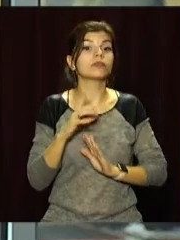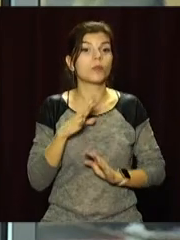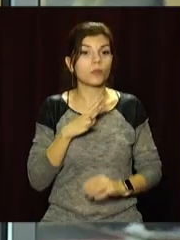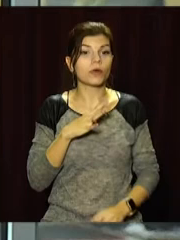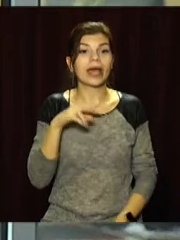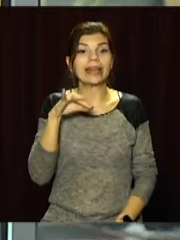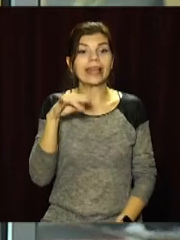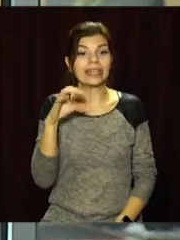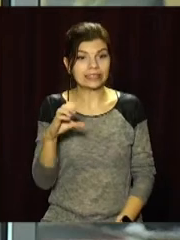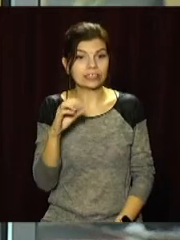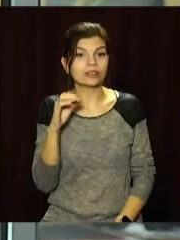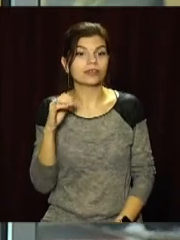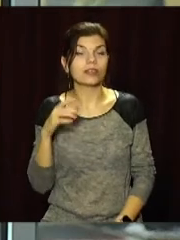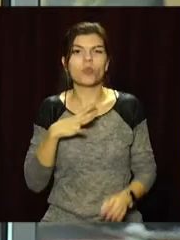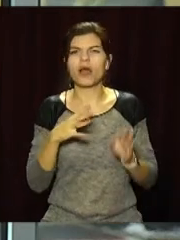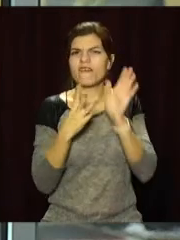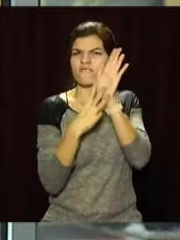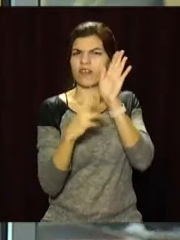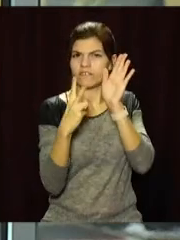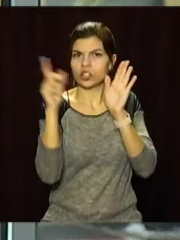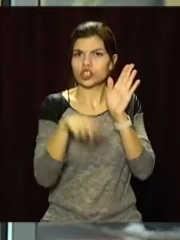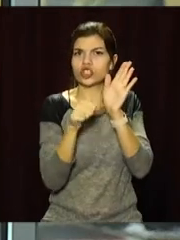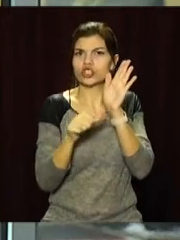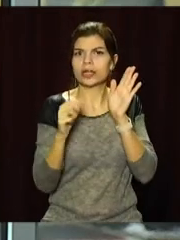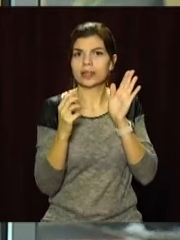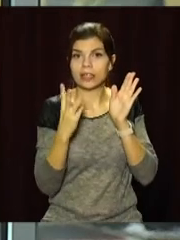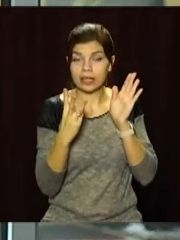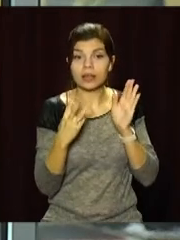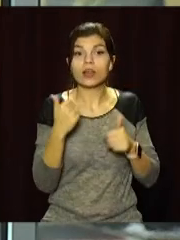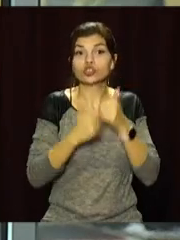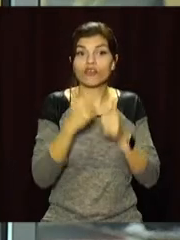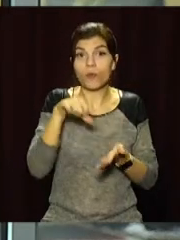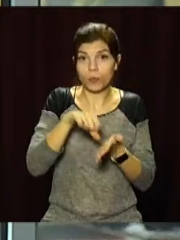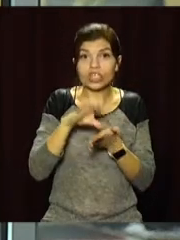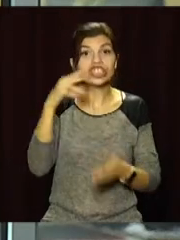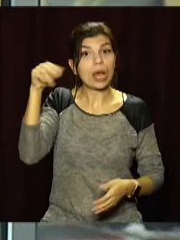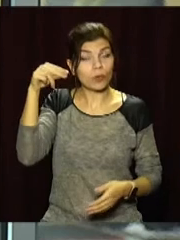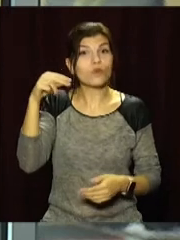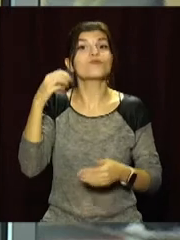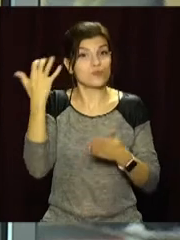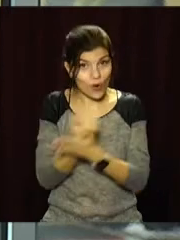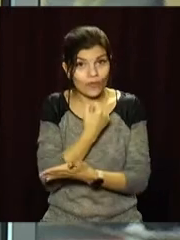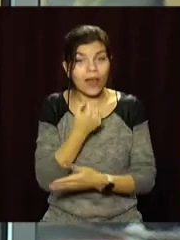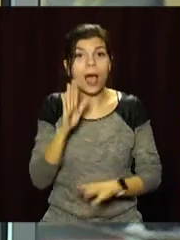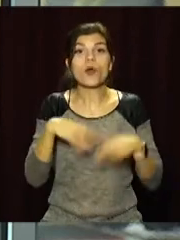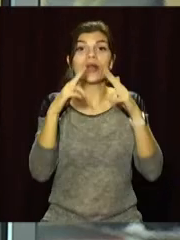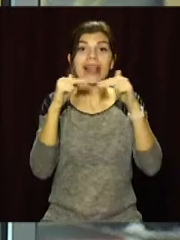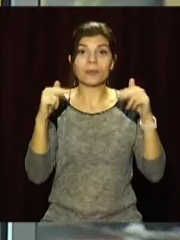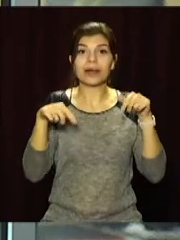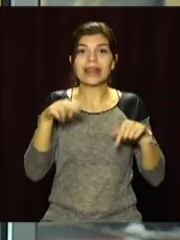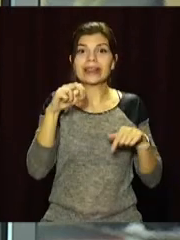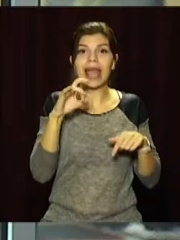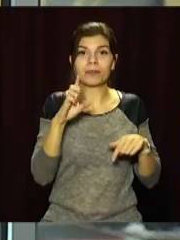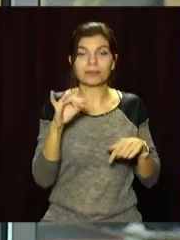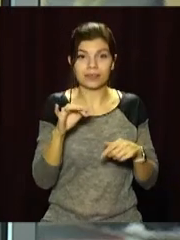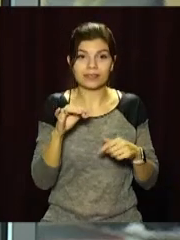Дениса Журавльова із рахунком 82-63 перемогли суперників із Запоріжжя, а потім у Дніпровському дербі